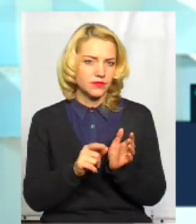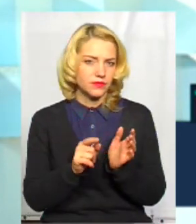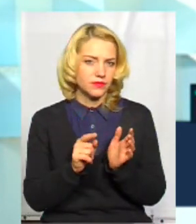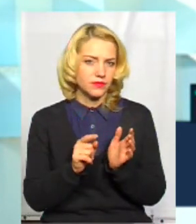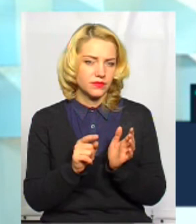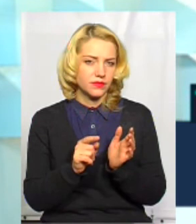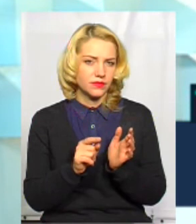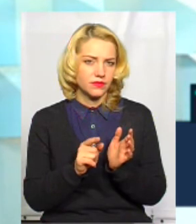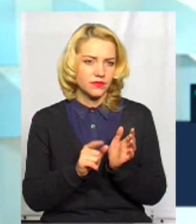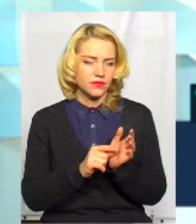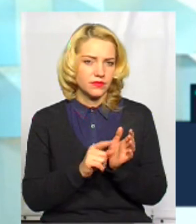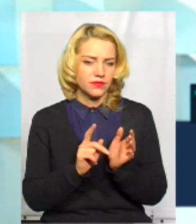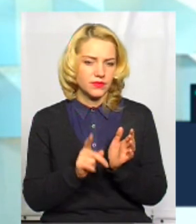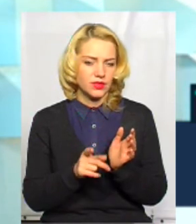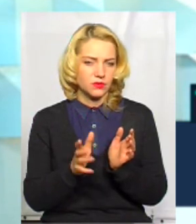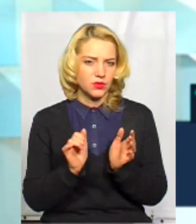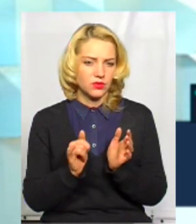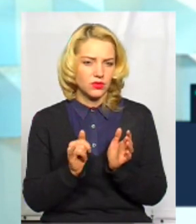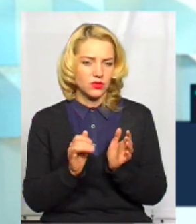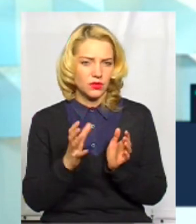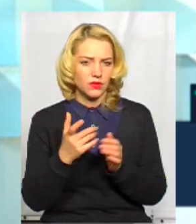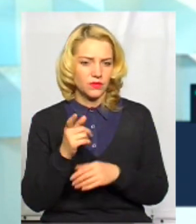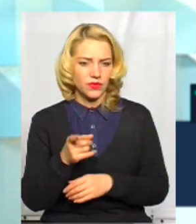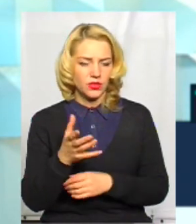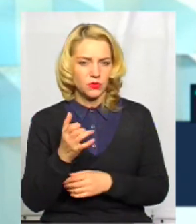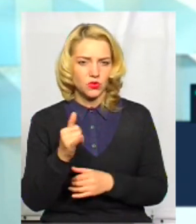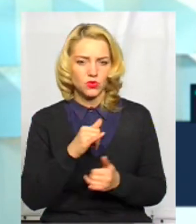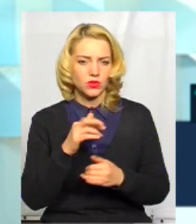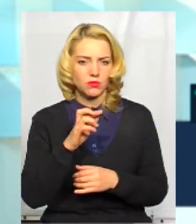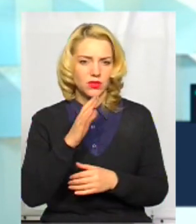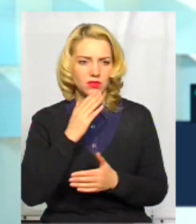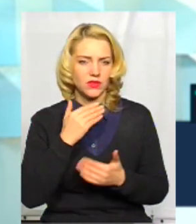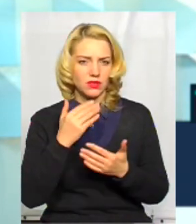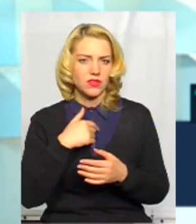І я куди не звертався, і я не можу ніде на ці правди.